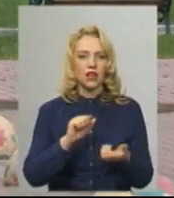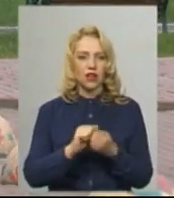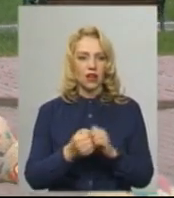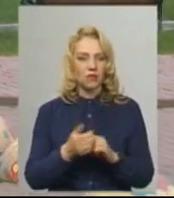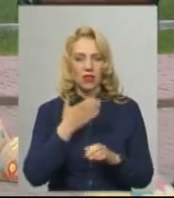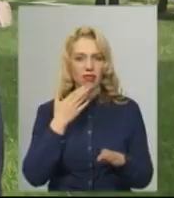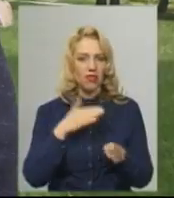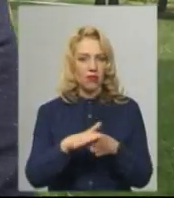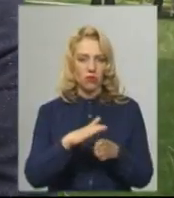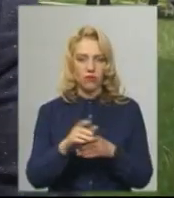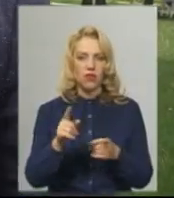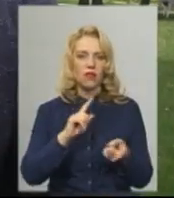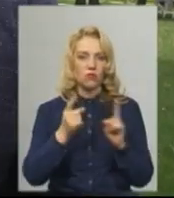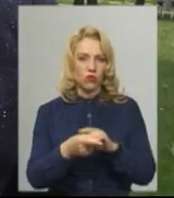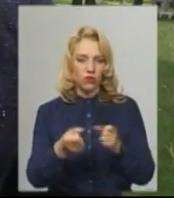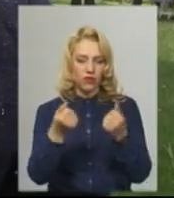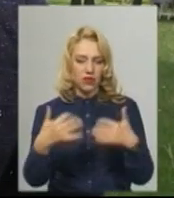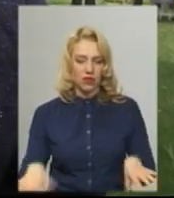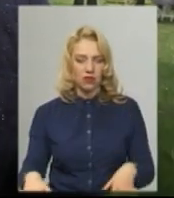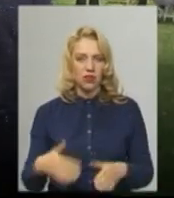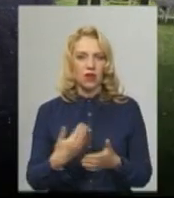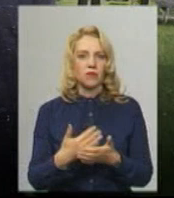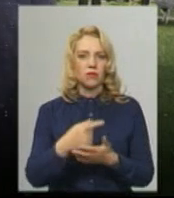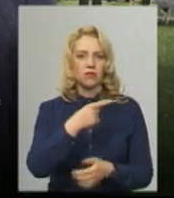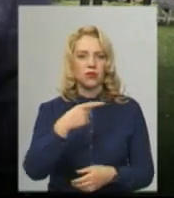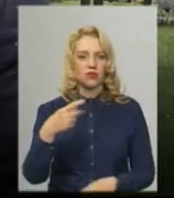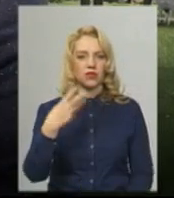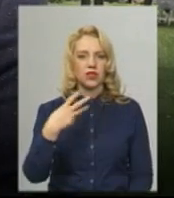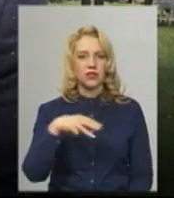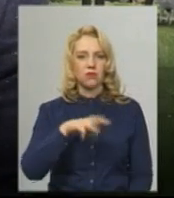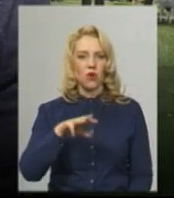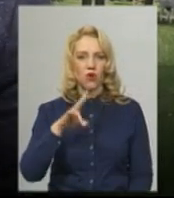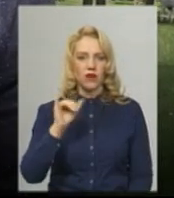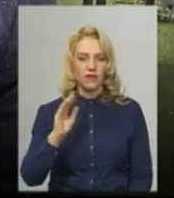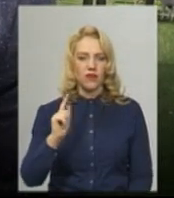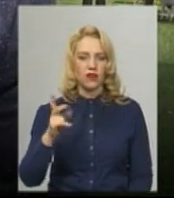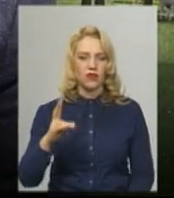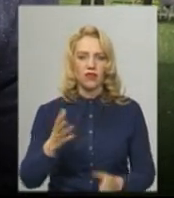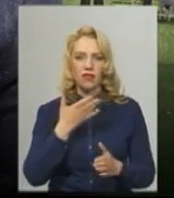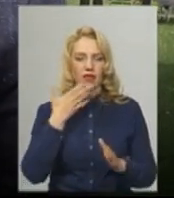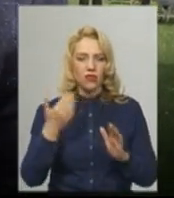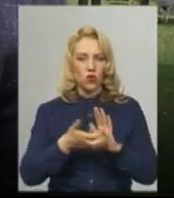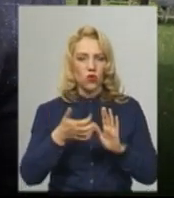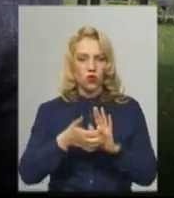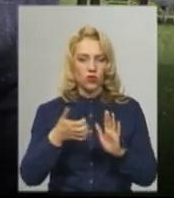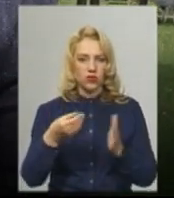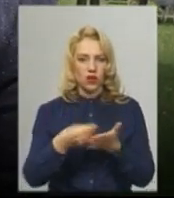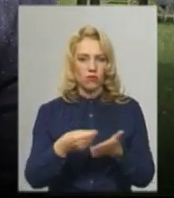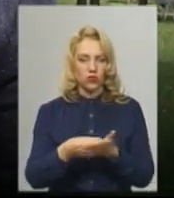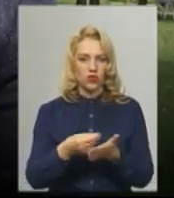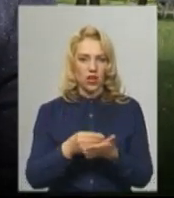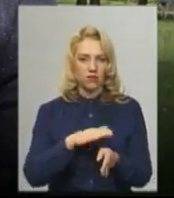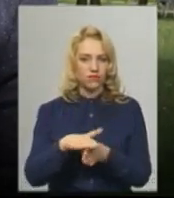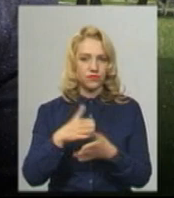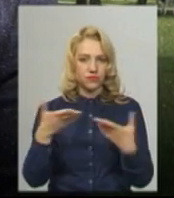наповнився, а втратив. Близько мінус 30 мільйонів гривень не до надходження в бюджет. Сьогодні Кам'яне з